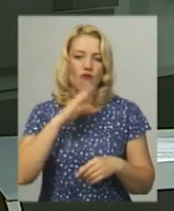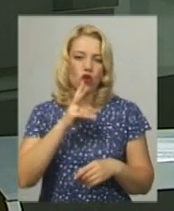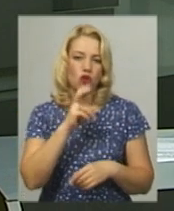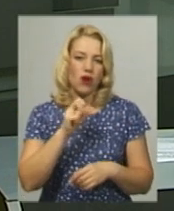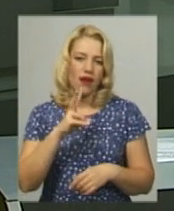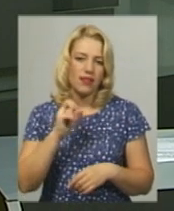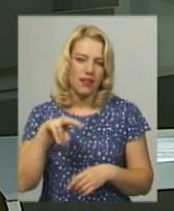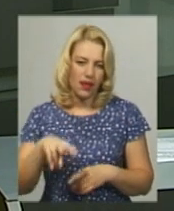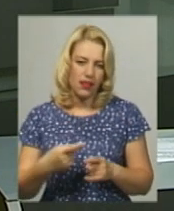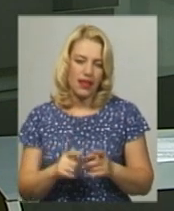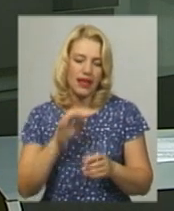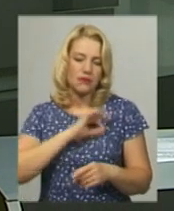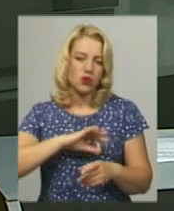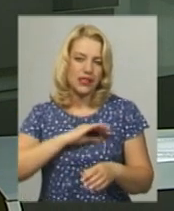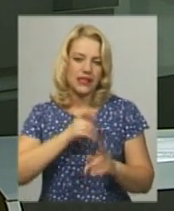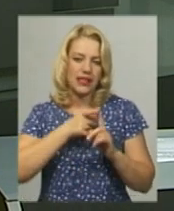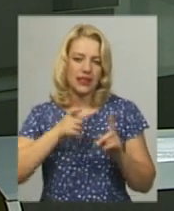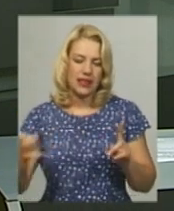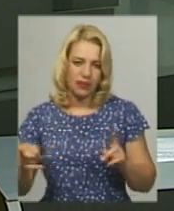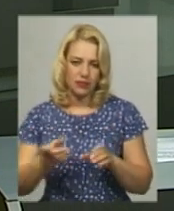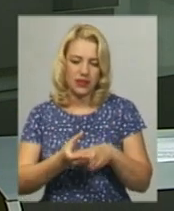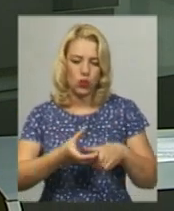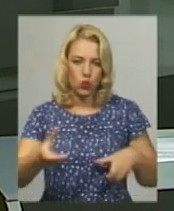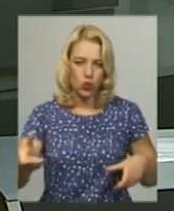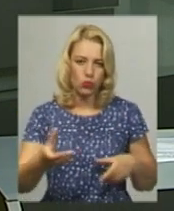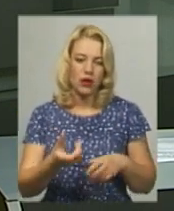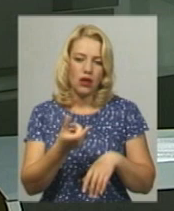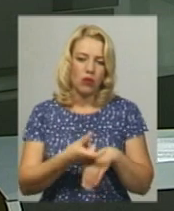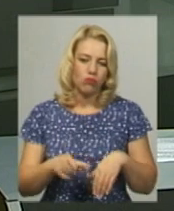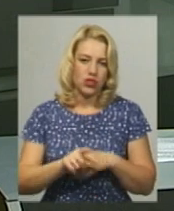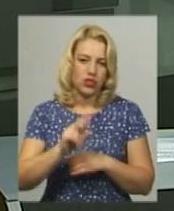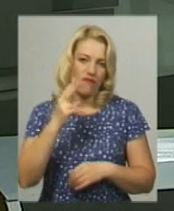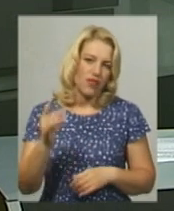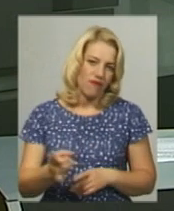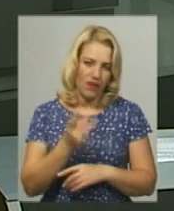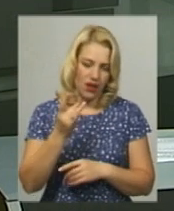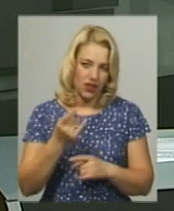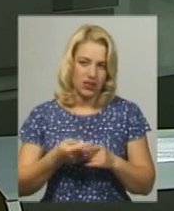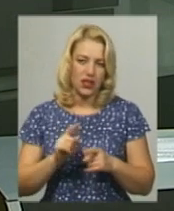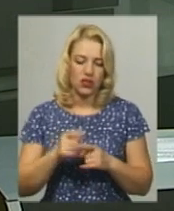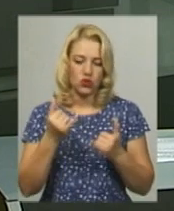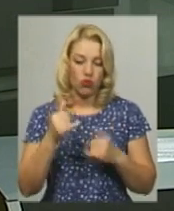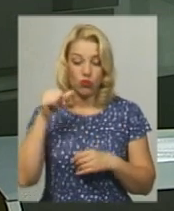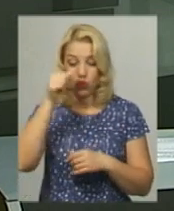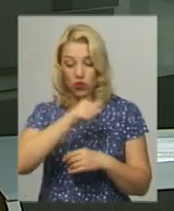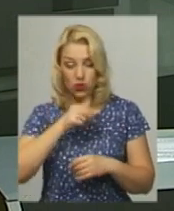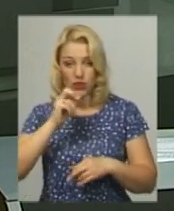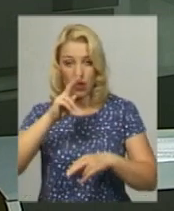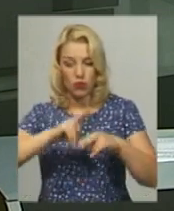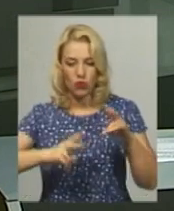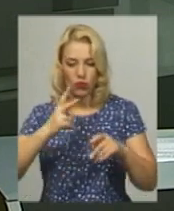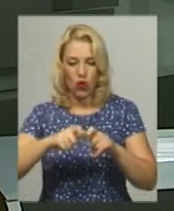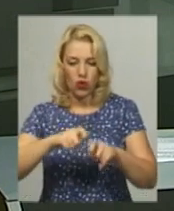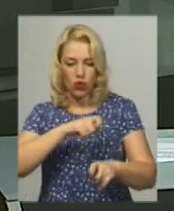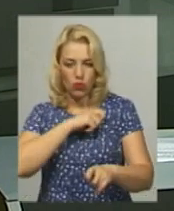словами, експлуатіаційний термін залізнобетонних труб перевищений вдвічі. Цього року на побудову 2 кілометрів другої гілки водогону